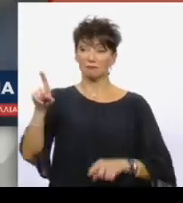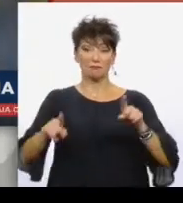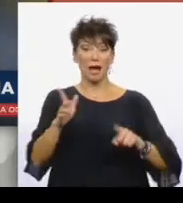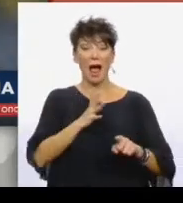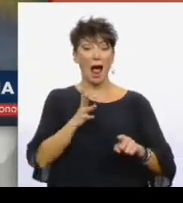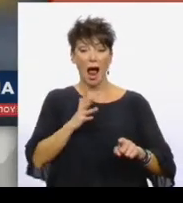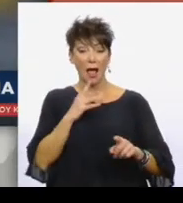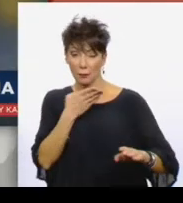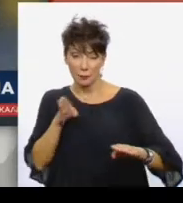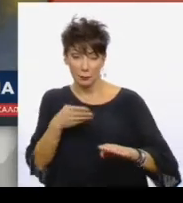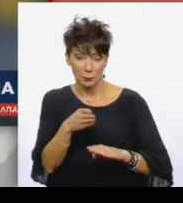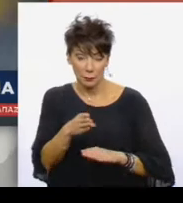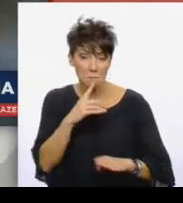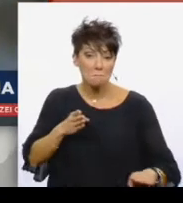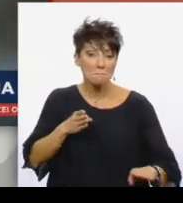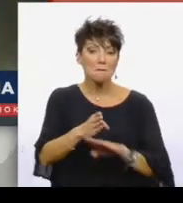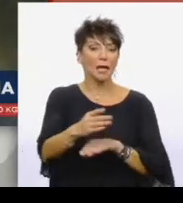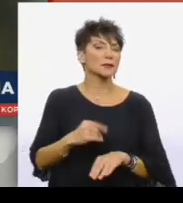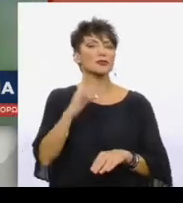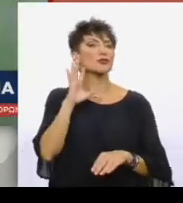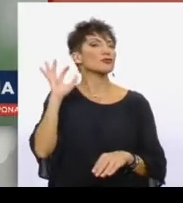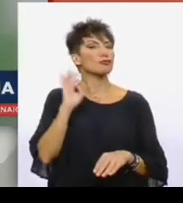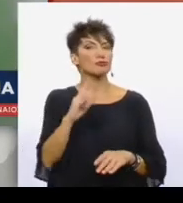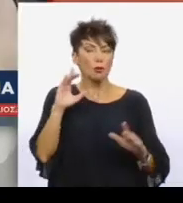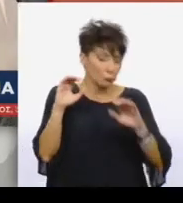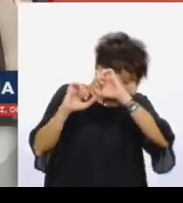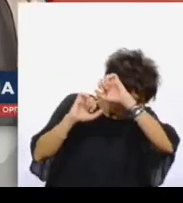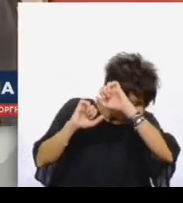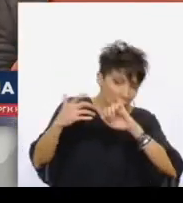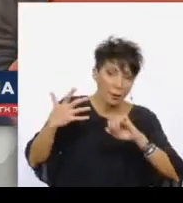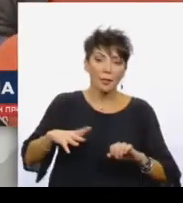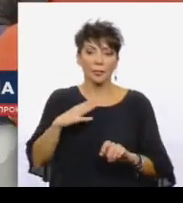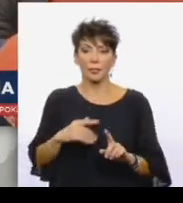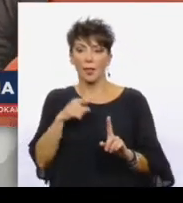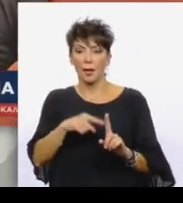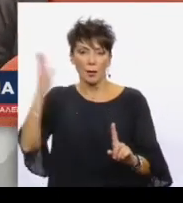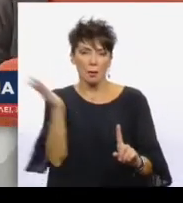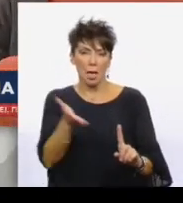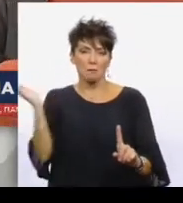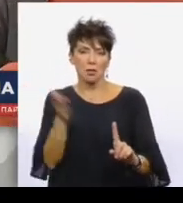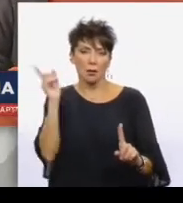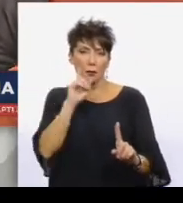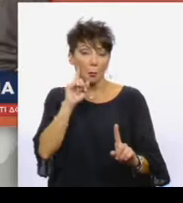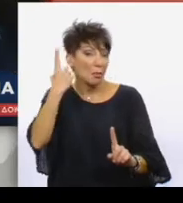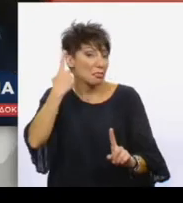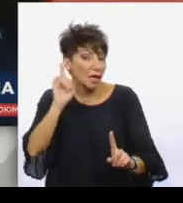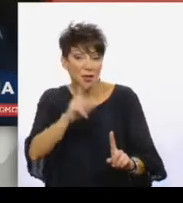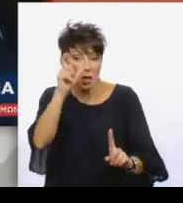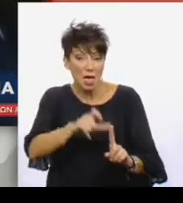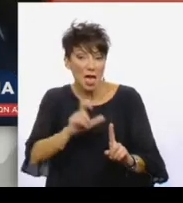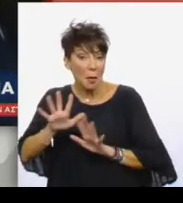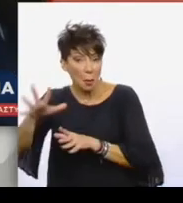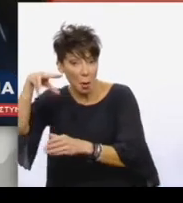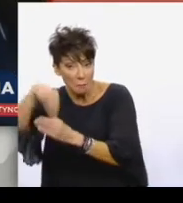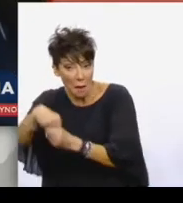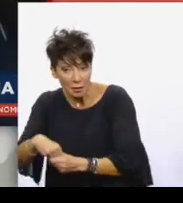έτρεξαν στο εσωτερικό των καταστημάτων έτσι ώστε να προφυλαχθούν. Την κοπέλα εδώ πέρατε χτυπάγανε. Τώρα δεν ξέρω από πού ήταν αυτή η κοπέλα, ήταν από την πορεία ή